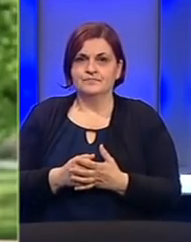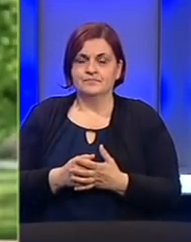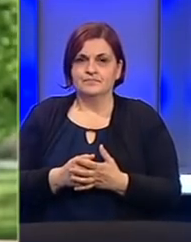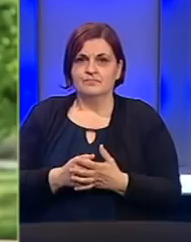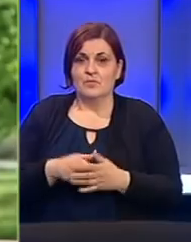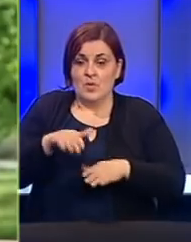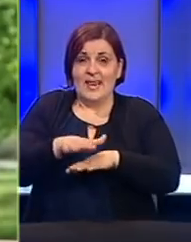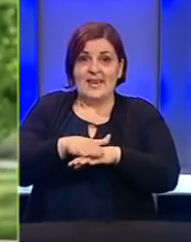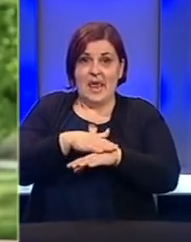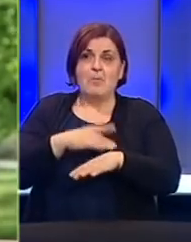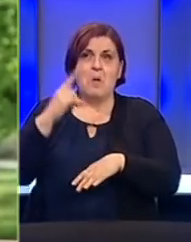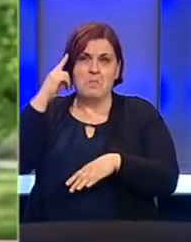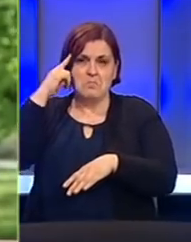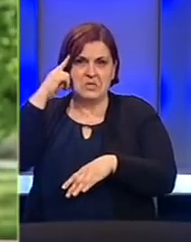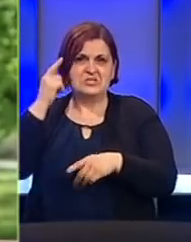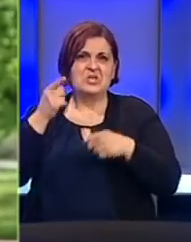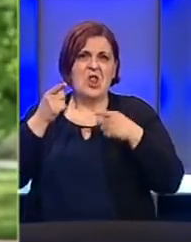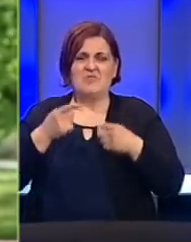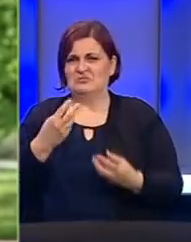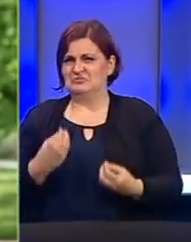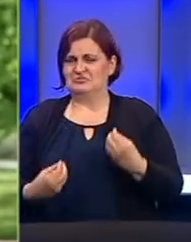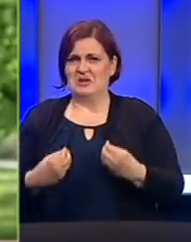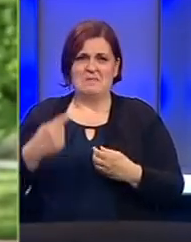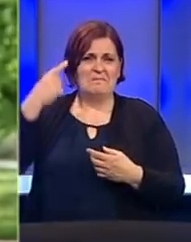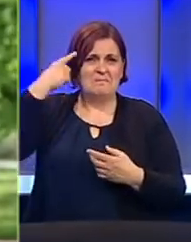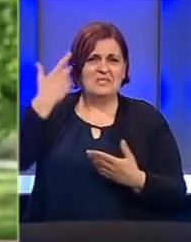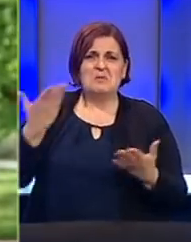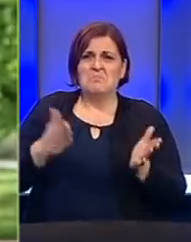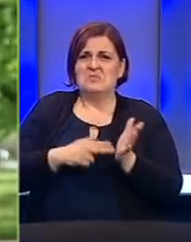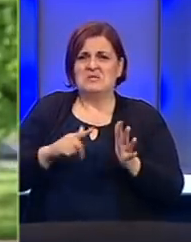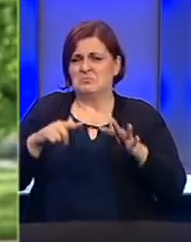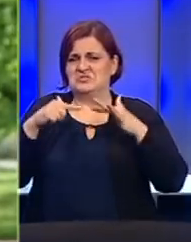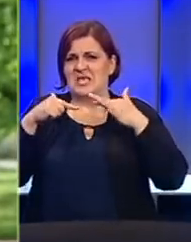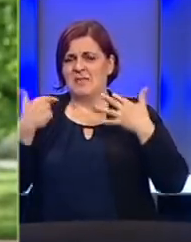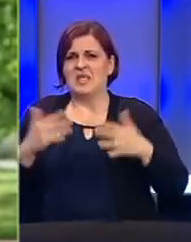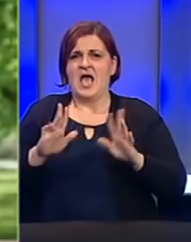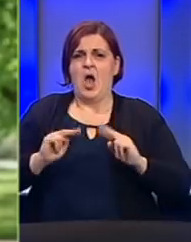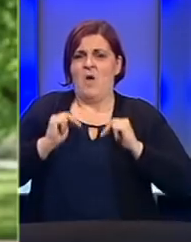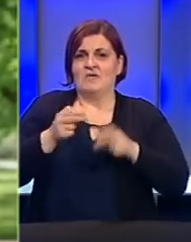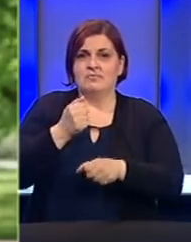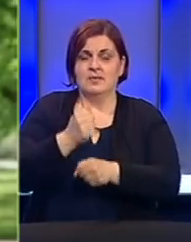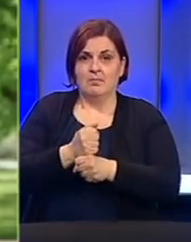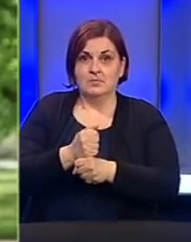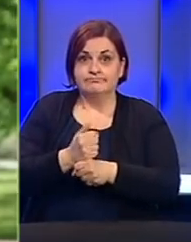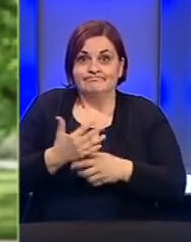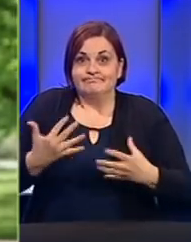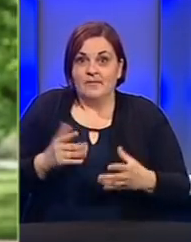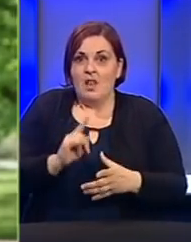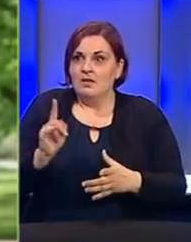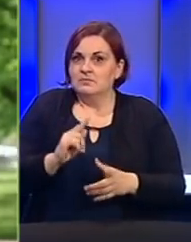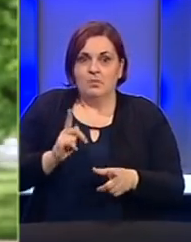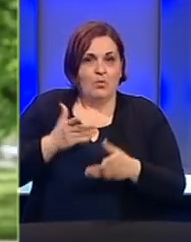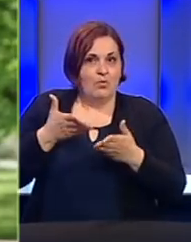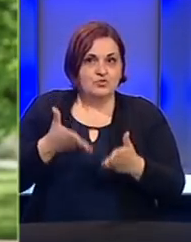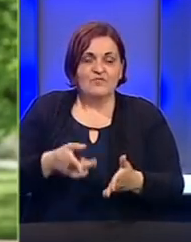Na početku sam mislila kako je ovo sve šala. Mislila sam kako će trajiti tjedan dana i kako ću se vratiti na posao. Ali nikako nisam